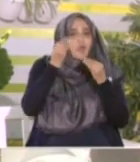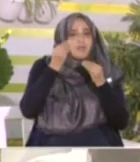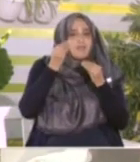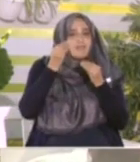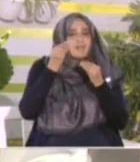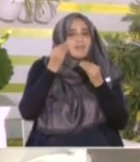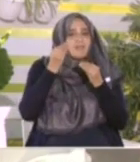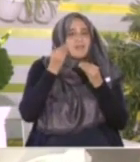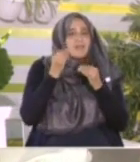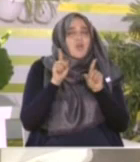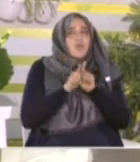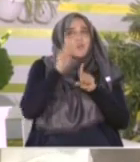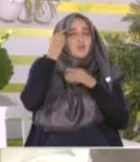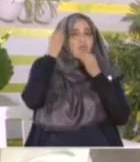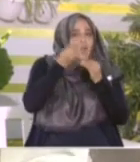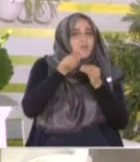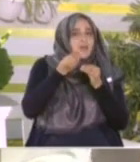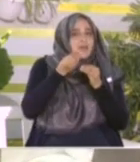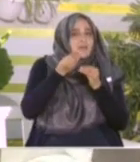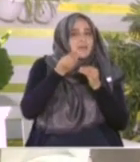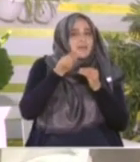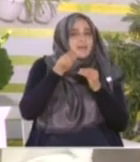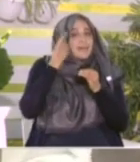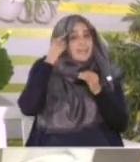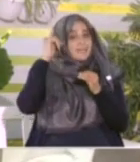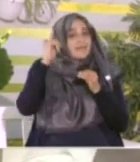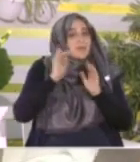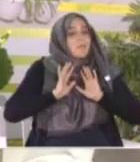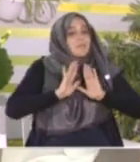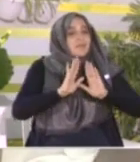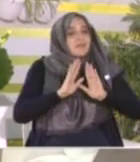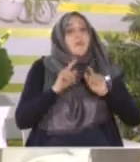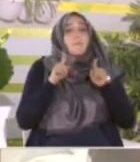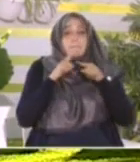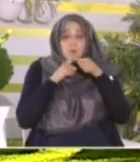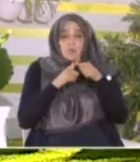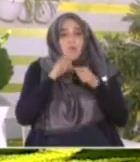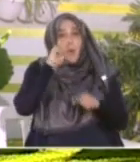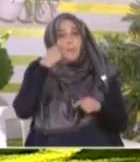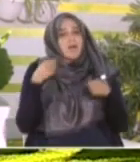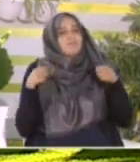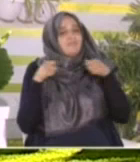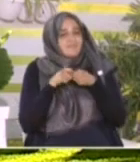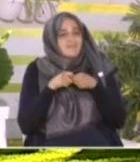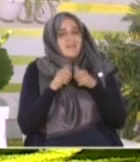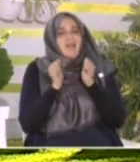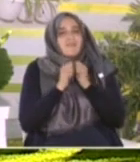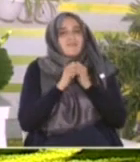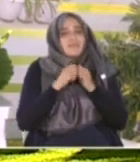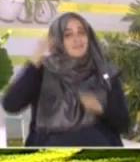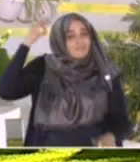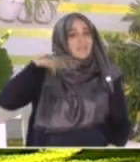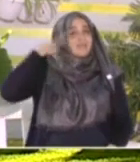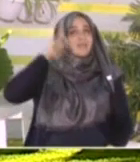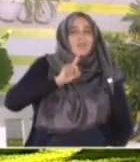ومن موافقات عمر للوحي الطاهر إذن في حديث أنس قال